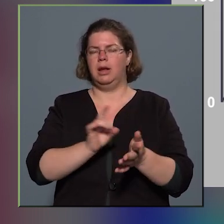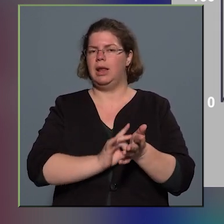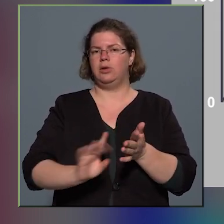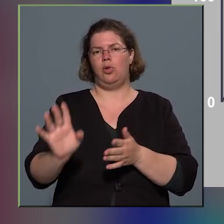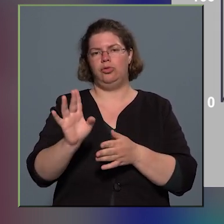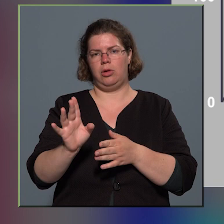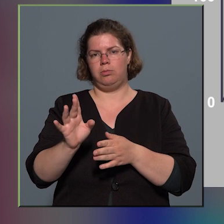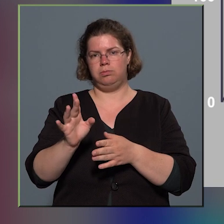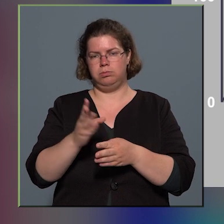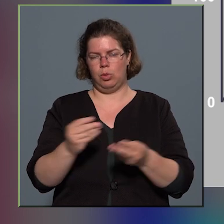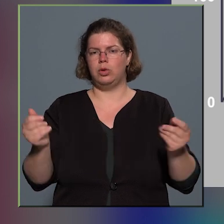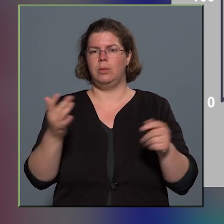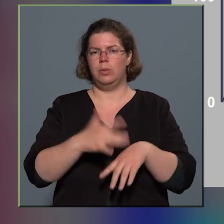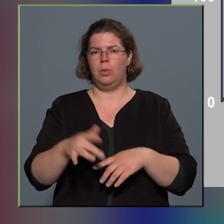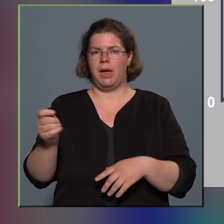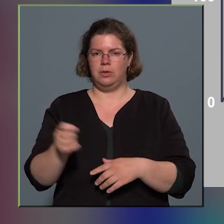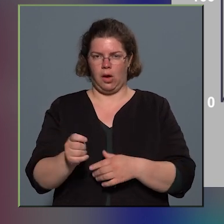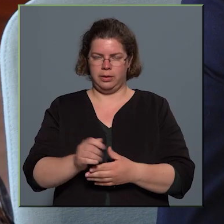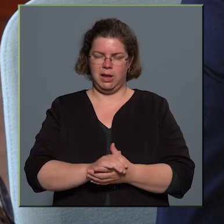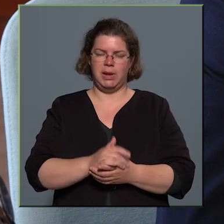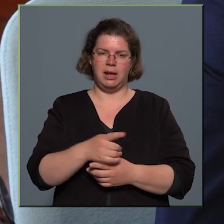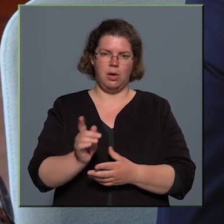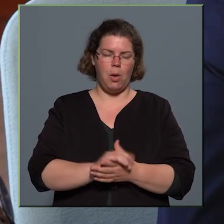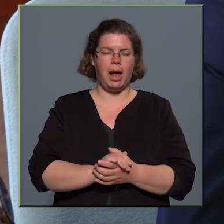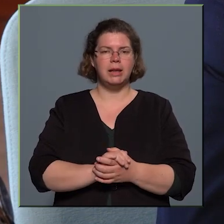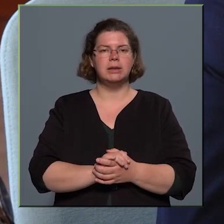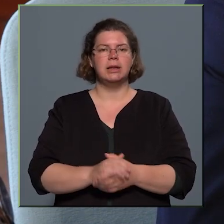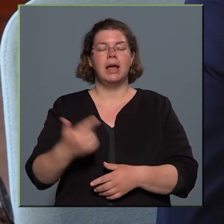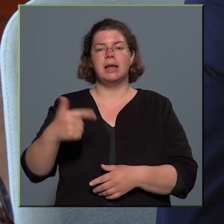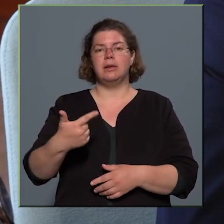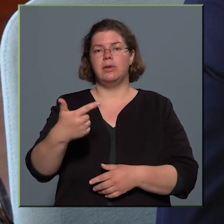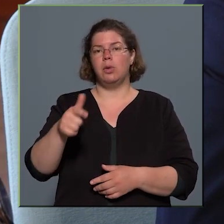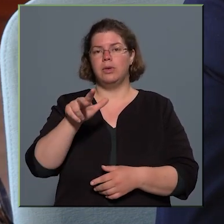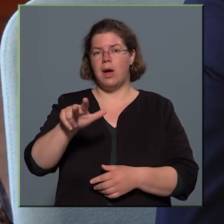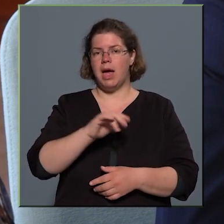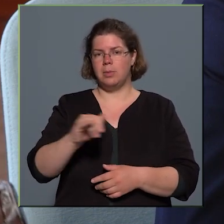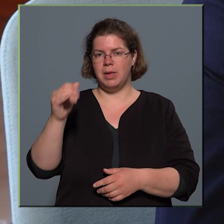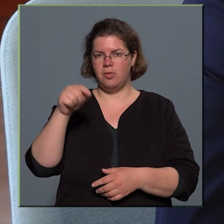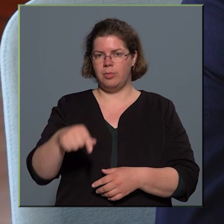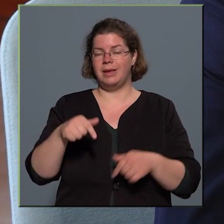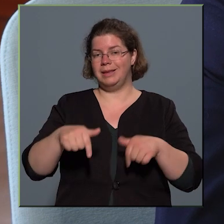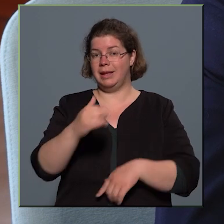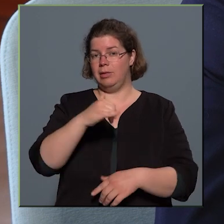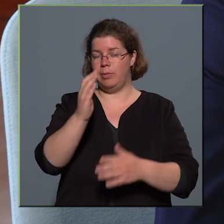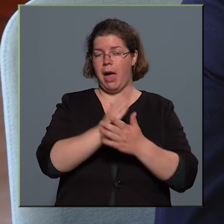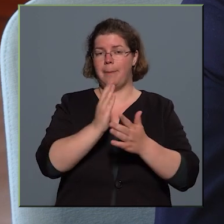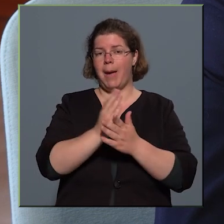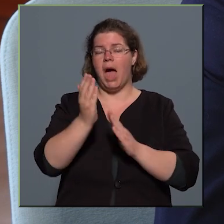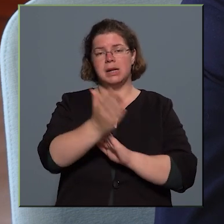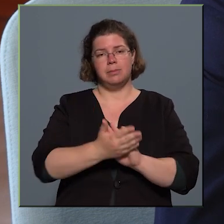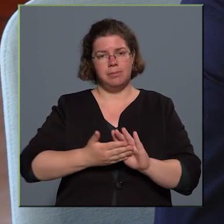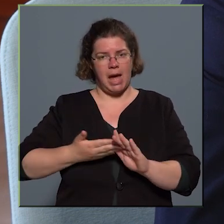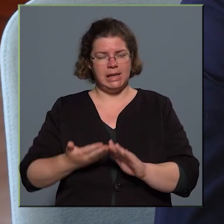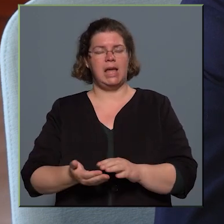próbáljuk szankcionálni őket. Az 2023 évben az idei évben már azért megkezdtük